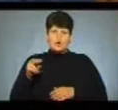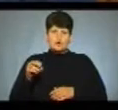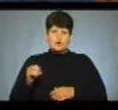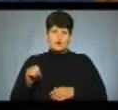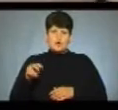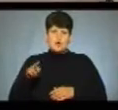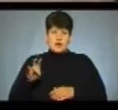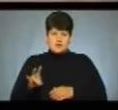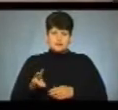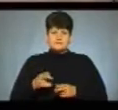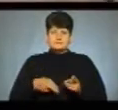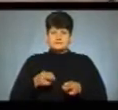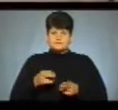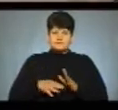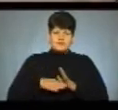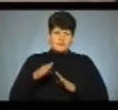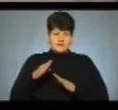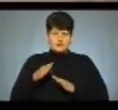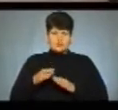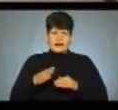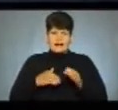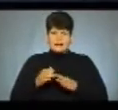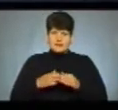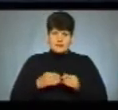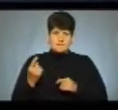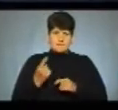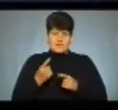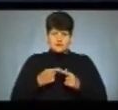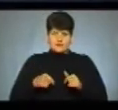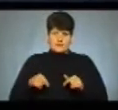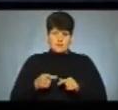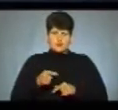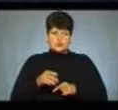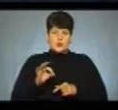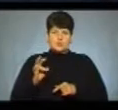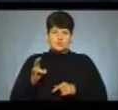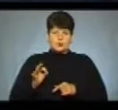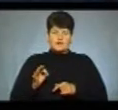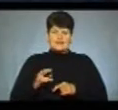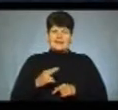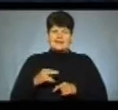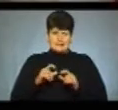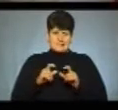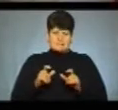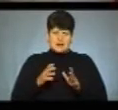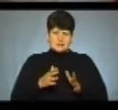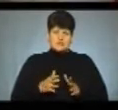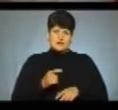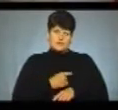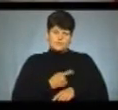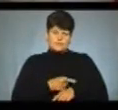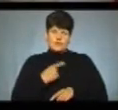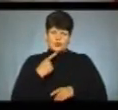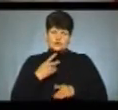онкохірург вищої категорії першого хірургічного відділення цього онкологічного диспансеру. Розповідає, щоб дізнатися, злоякісний